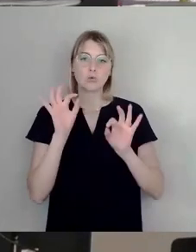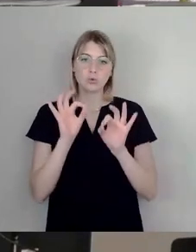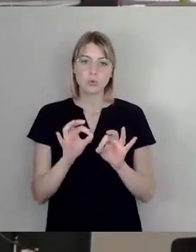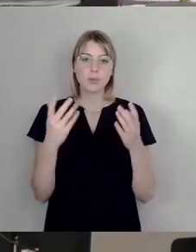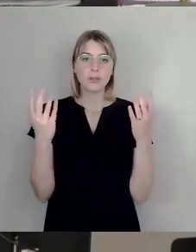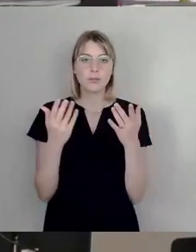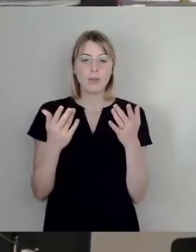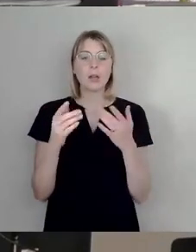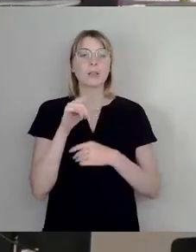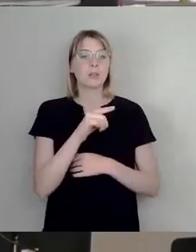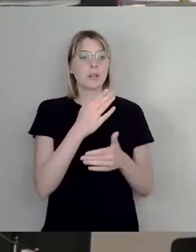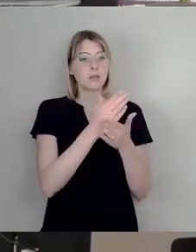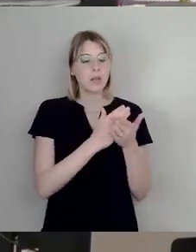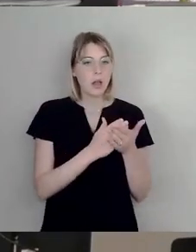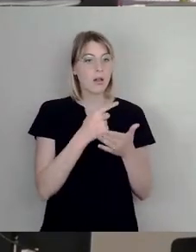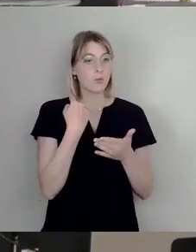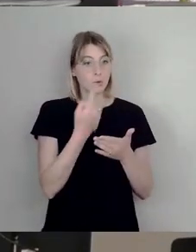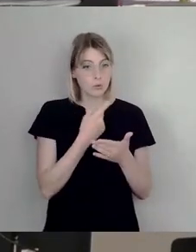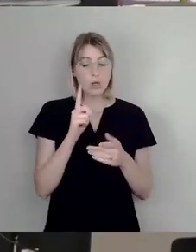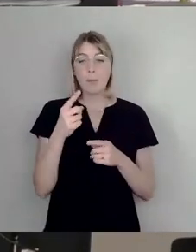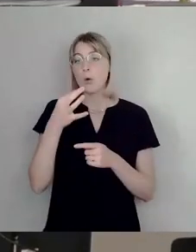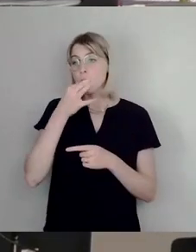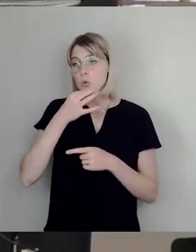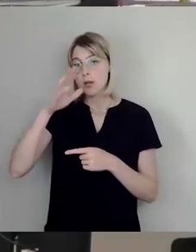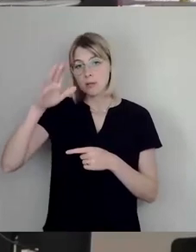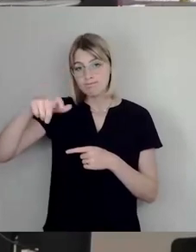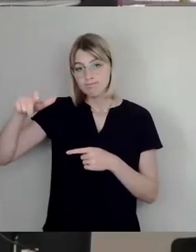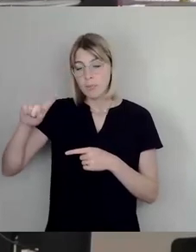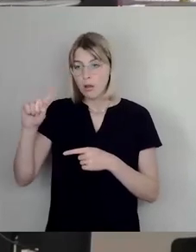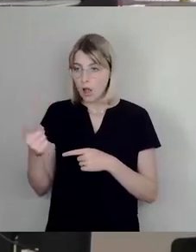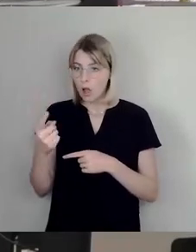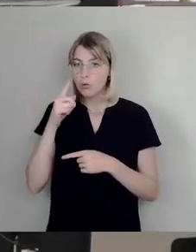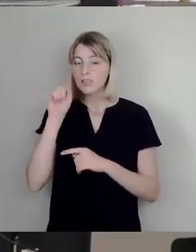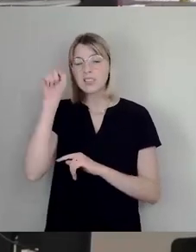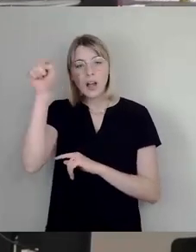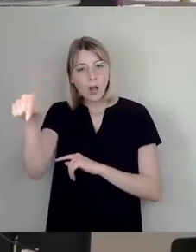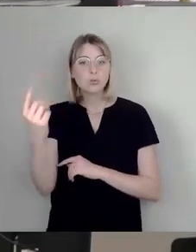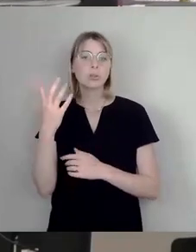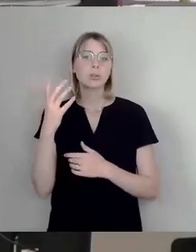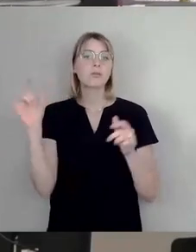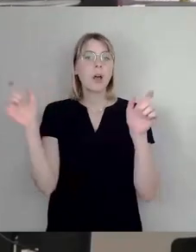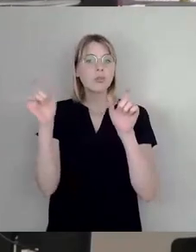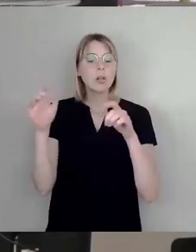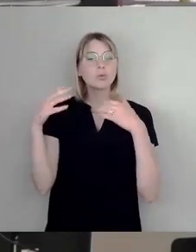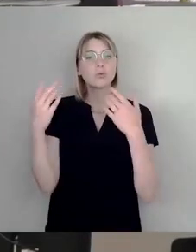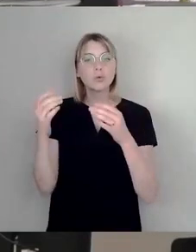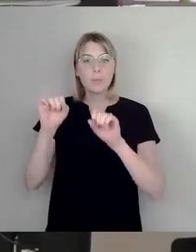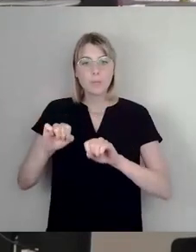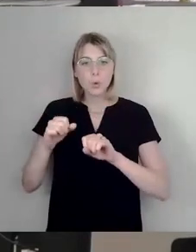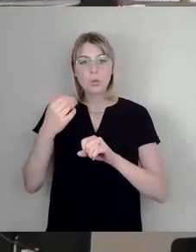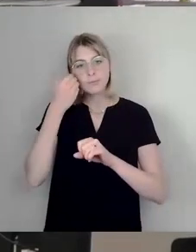für die jüngeren Menschen, Angebote für nicht kommerzielle Open-Air-Veranstaltungen zu schaffen und entsprechend diese Flächen dann auch bereitzustellen.